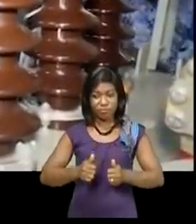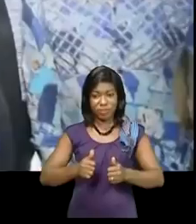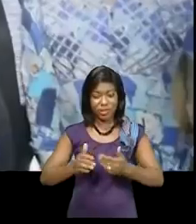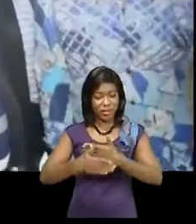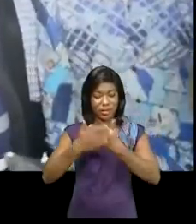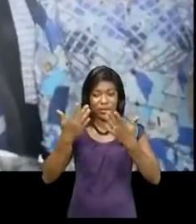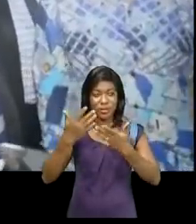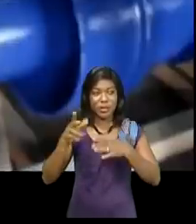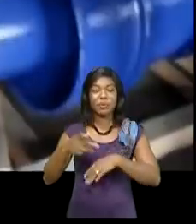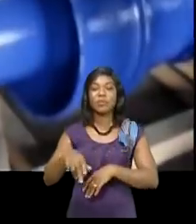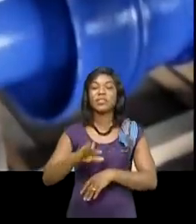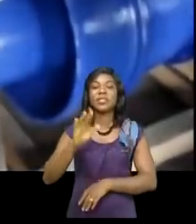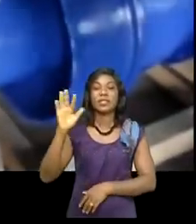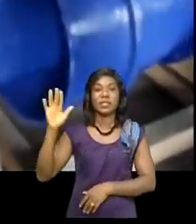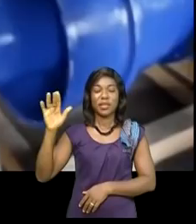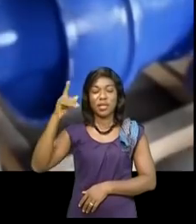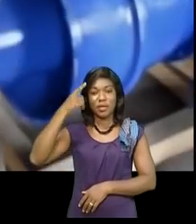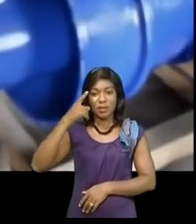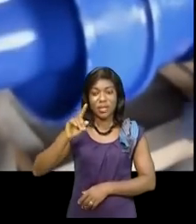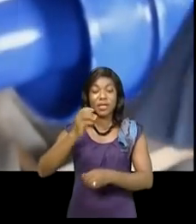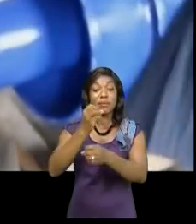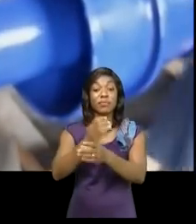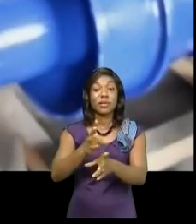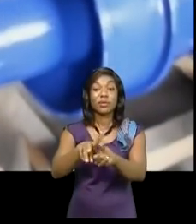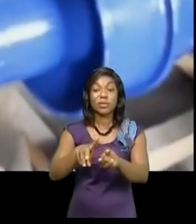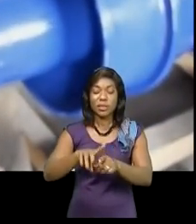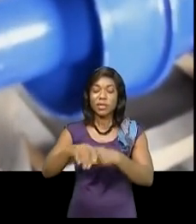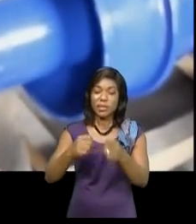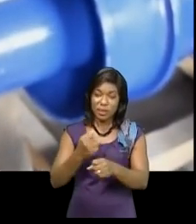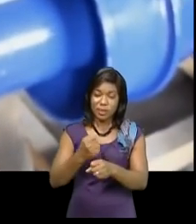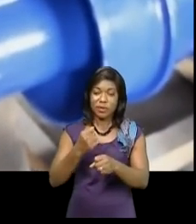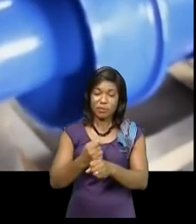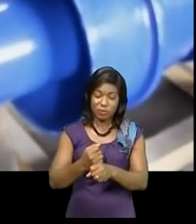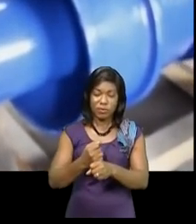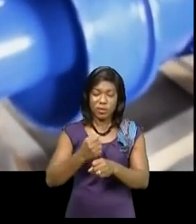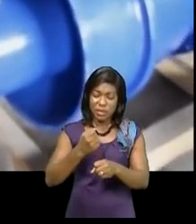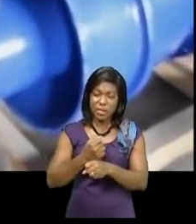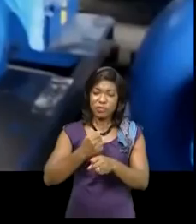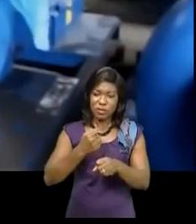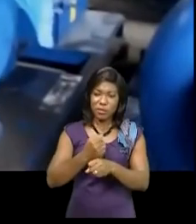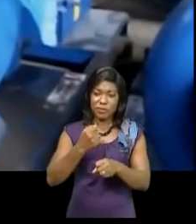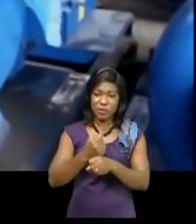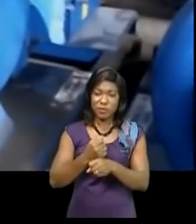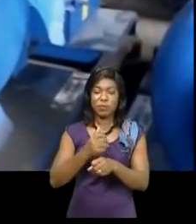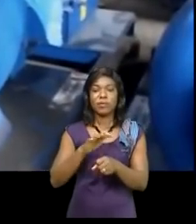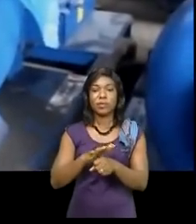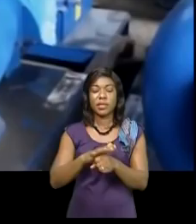-province Kinshasa. Pour que cela soit effectif, il y a des travaux à faire, entre autres le captage d'eau, orienter